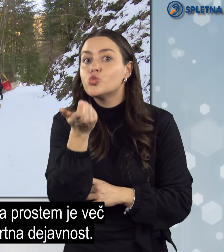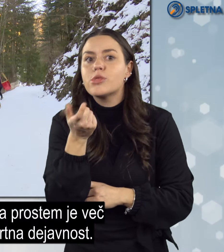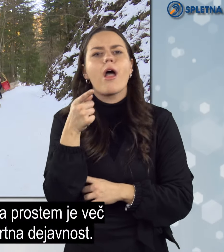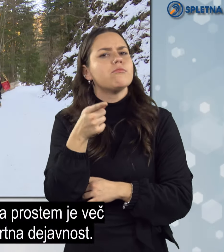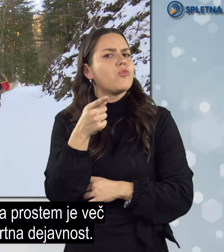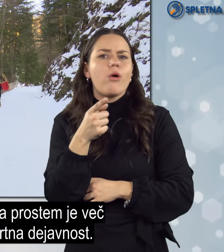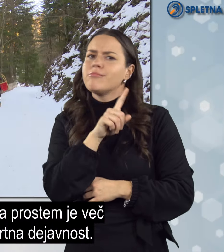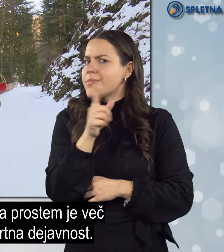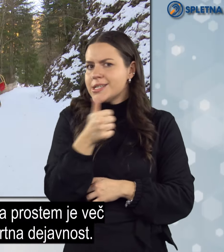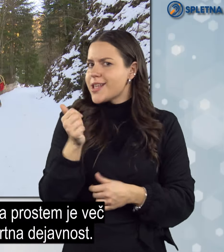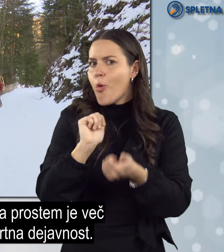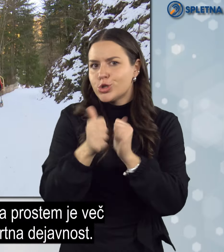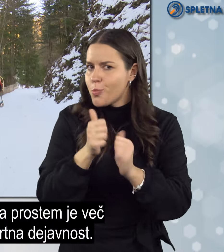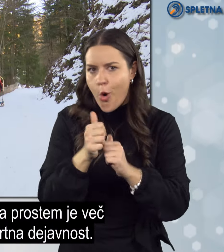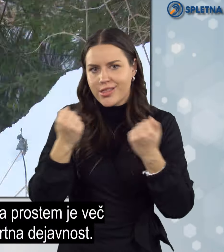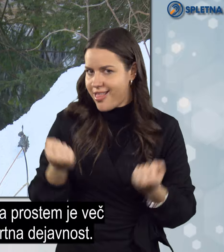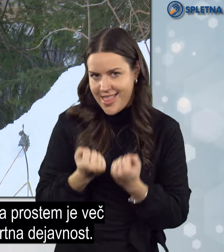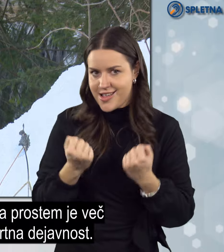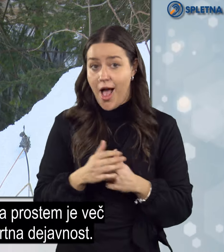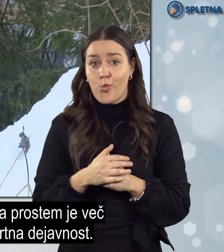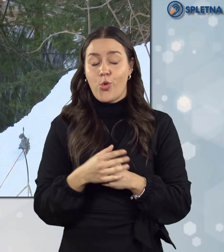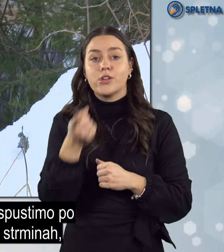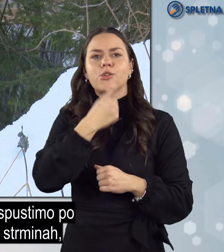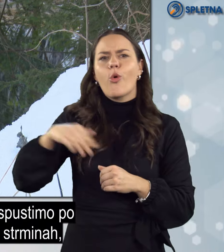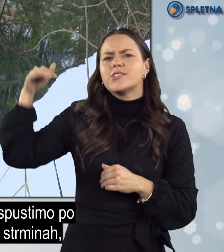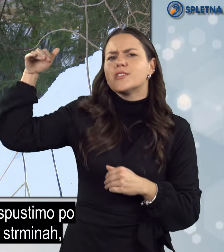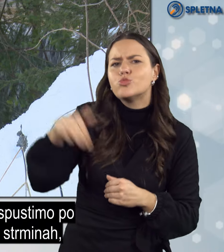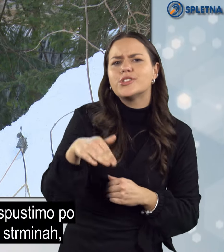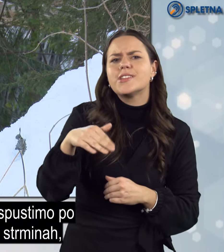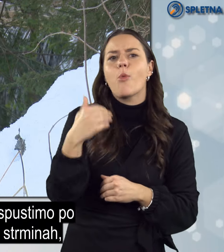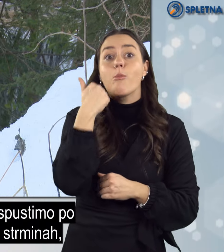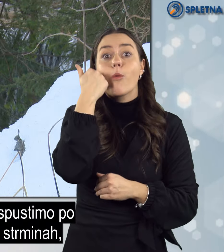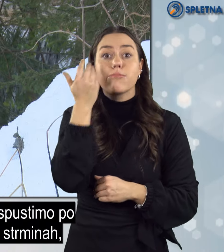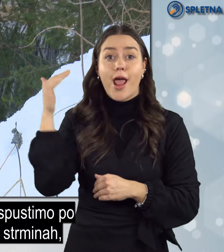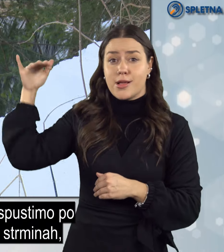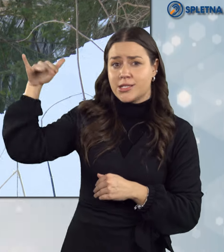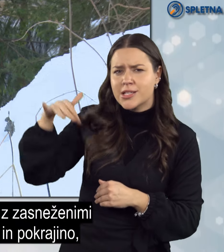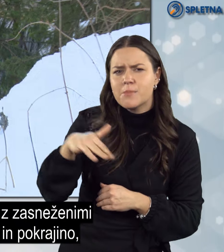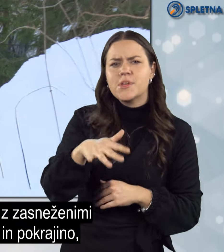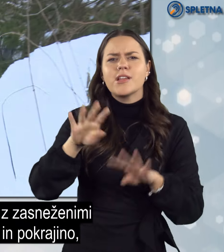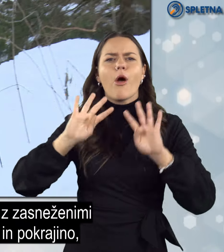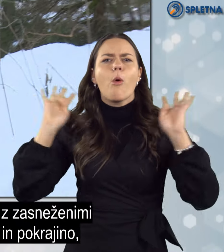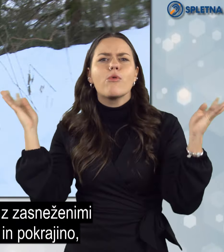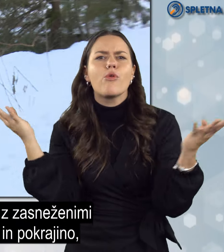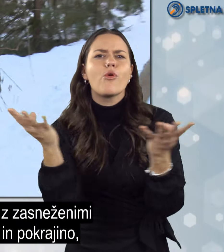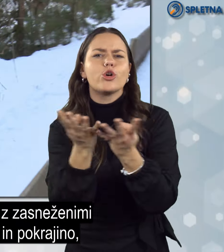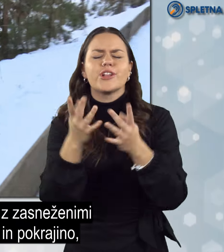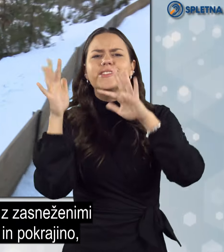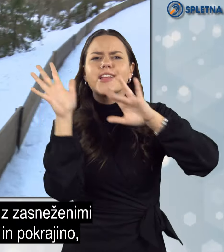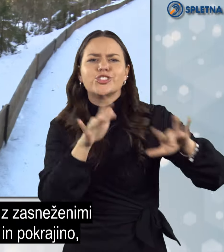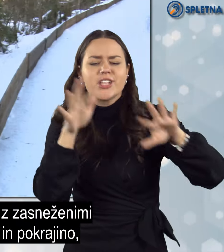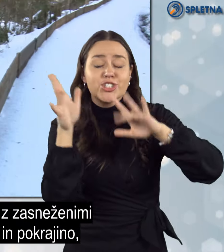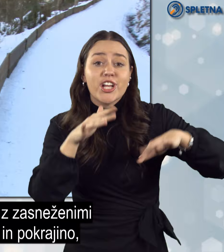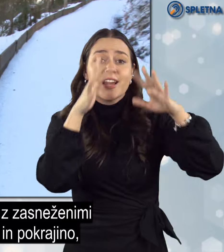prostem je več kot le športna dejavnost. Ko se spustimo po belih strminah ob danimi zasneženimi drevesi in